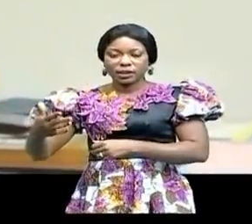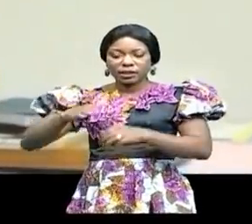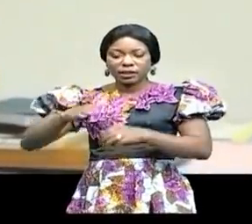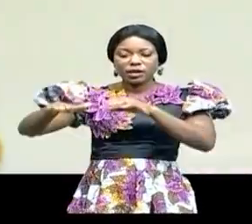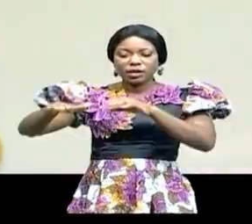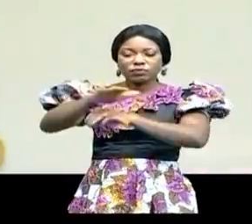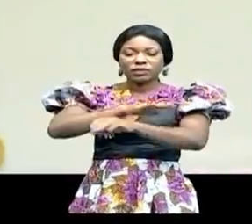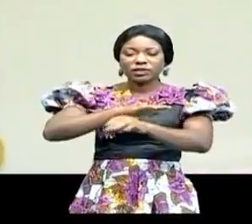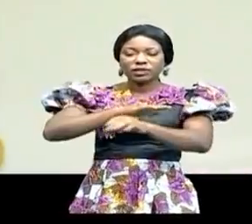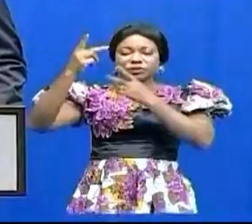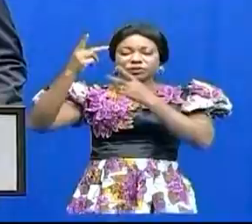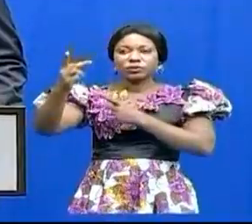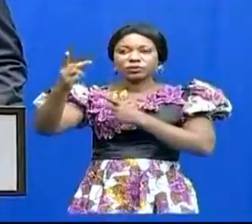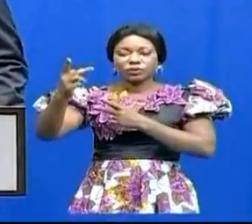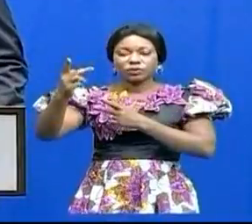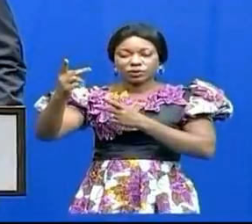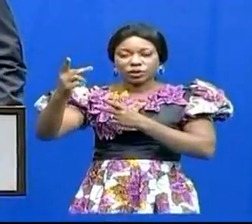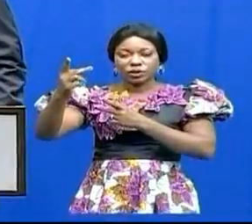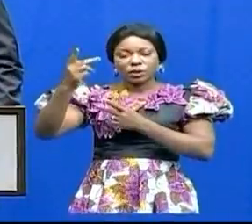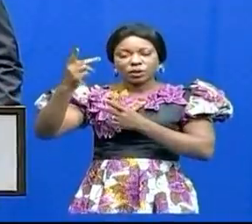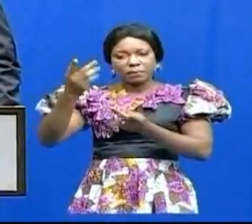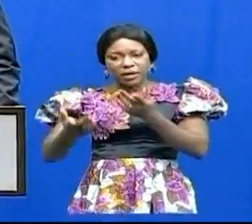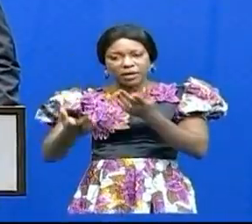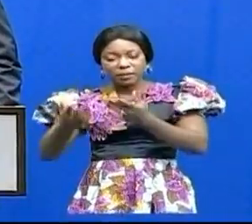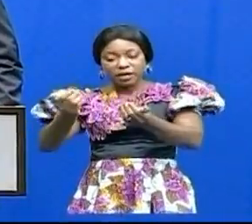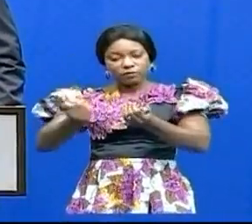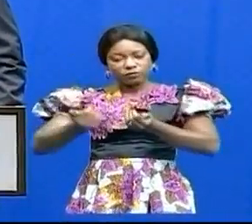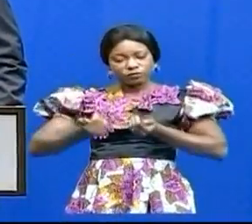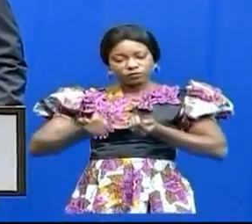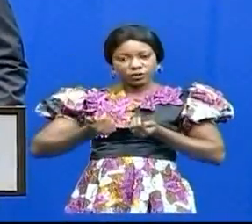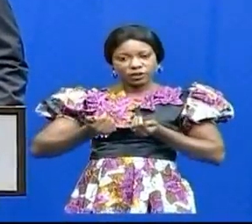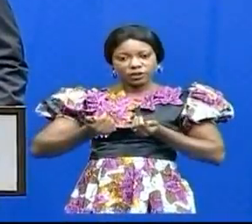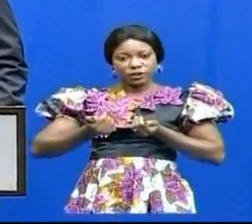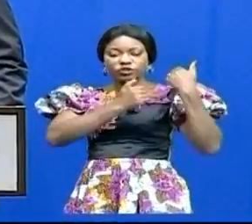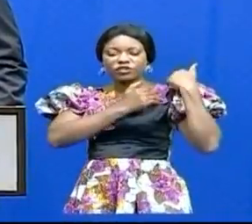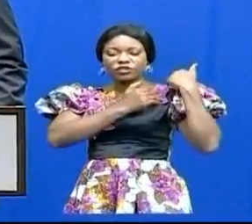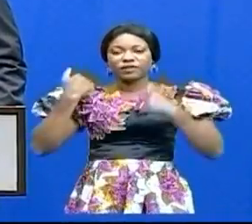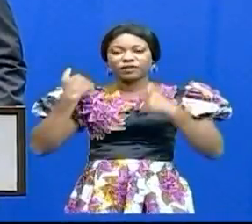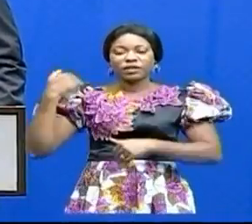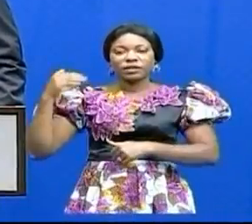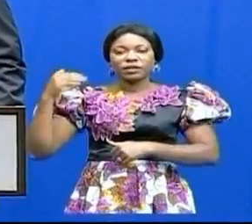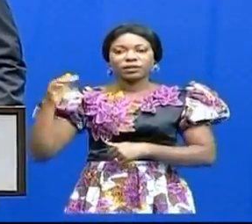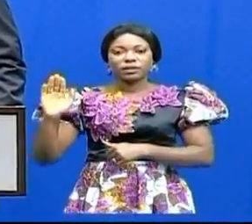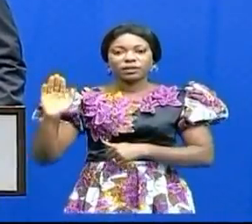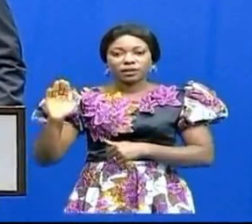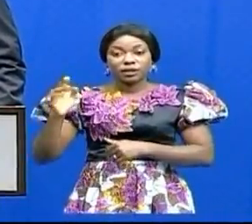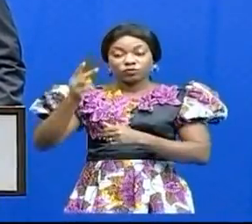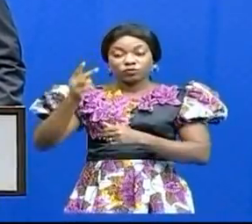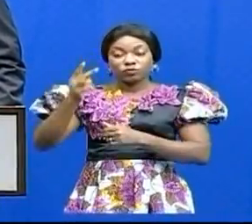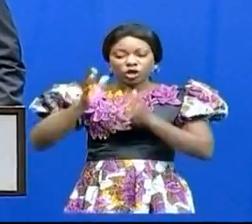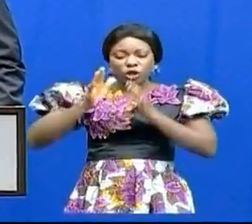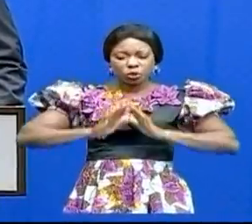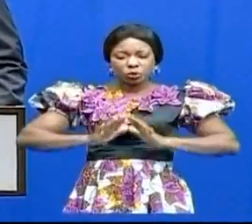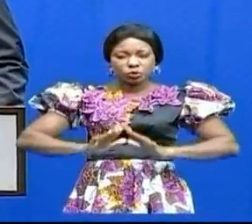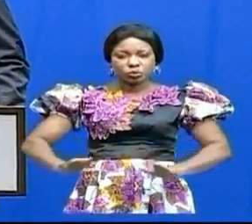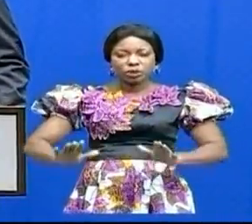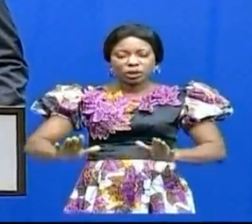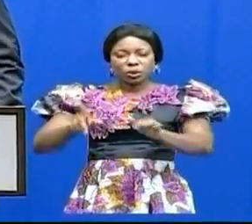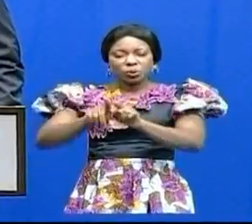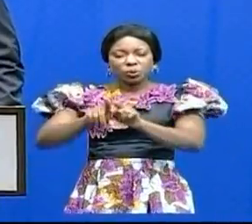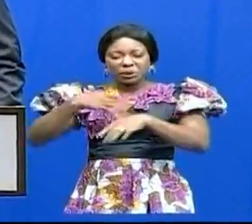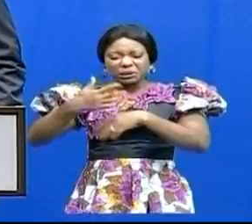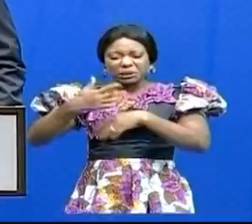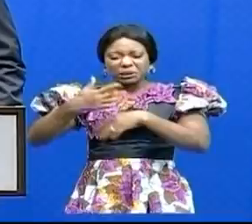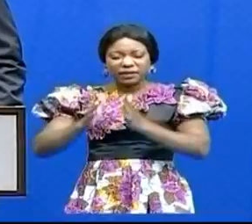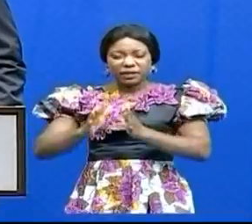santé universelle visant selon la volonté du chef de l'État de voir les soins et services de santé de qualité